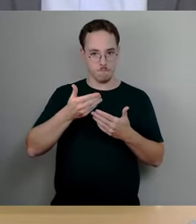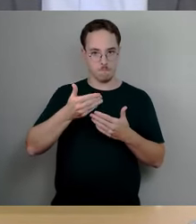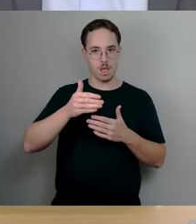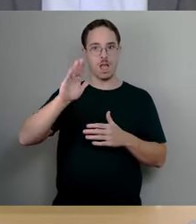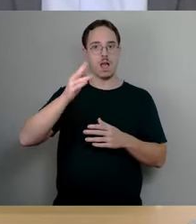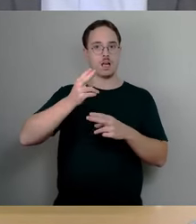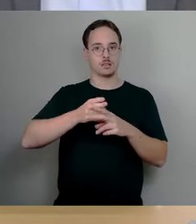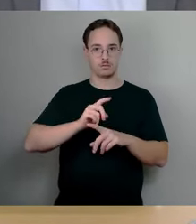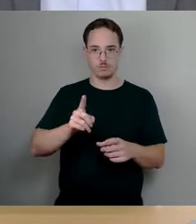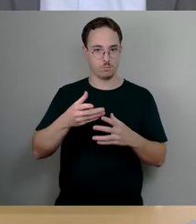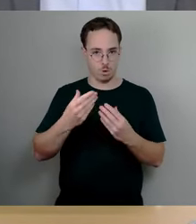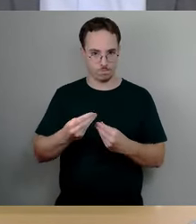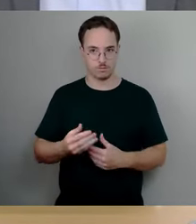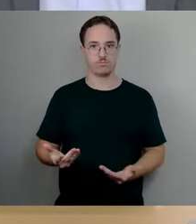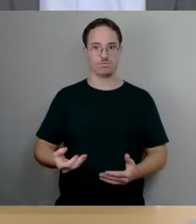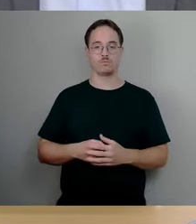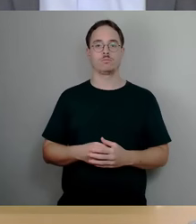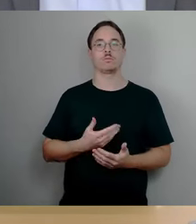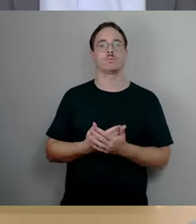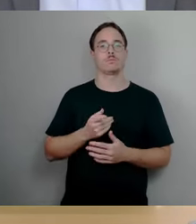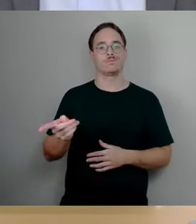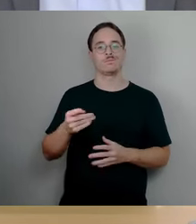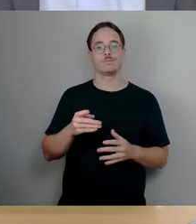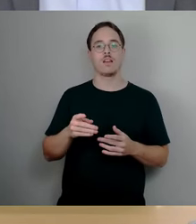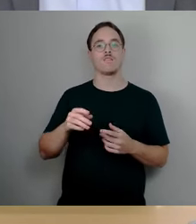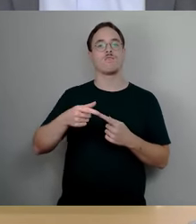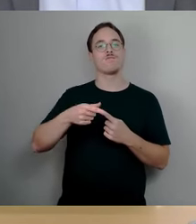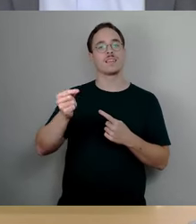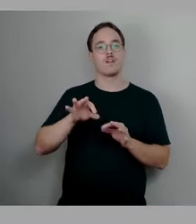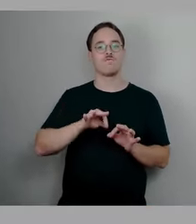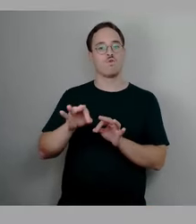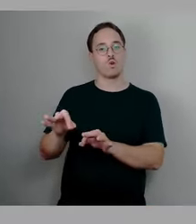fehlerführenden Ausschussbericht. Wer hier zustimmen kann, bitte ich um das Stimmzeichen.